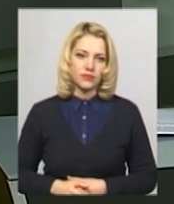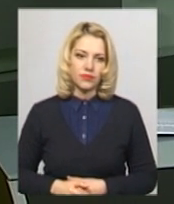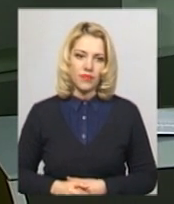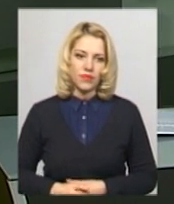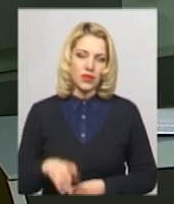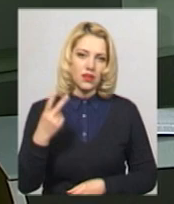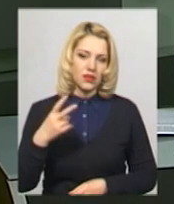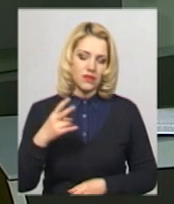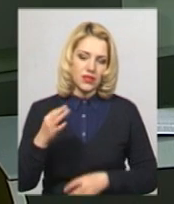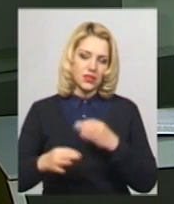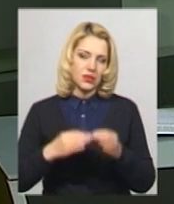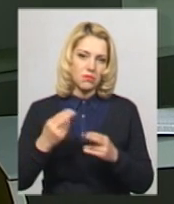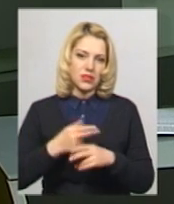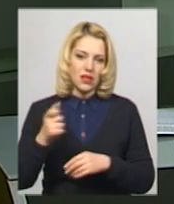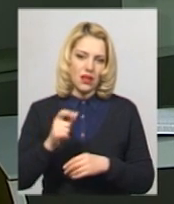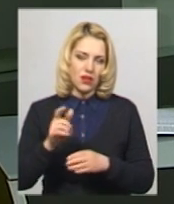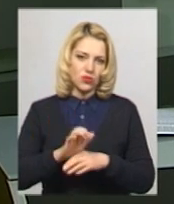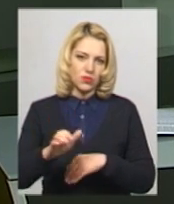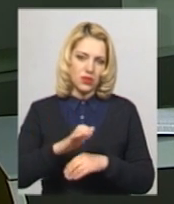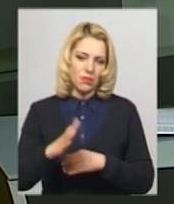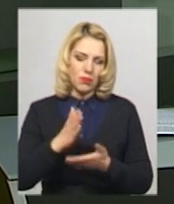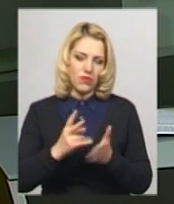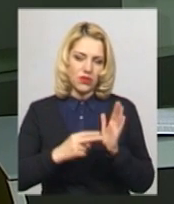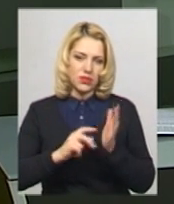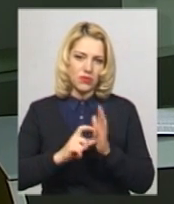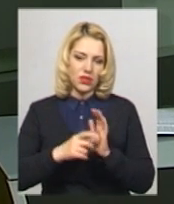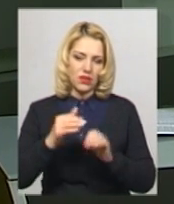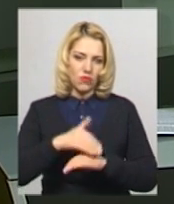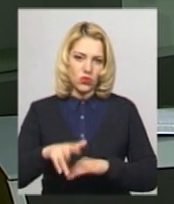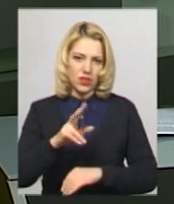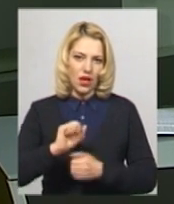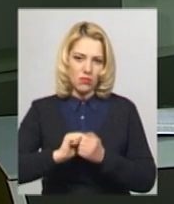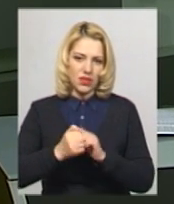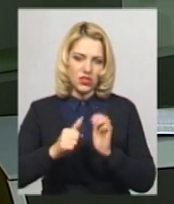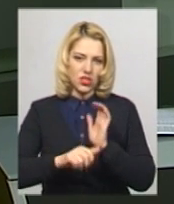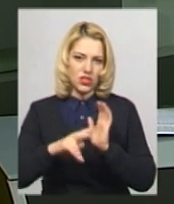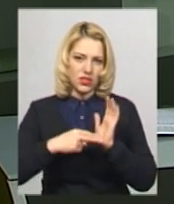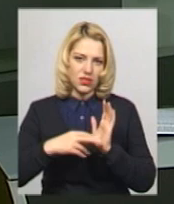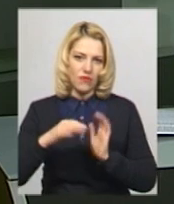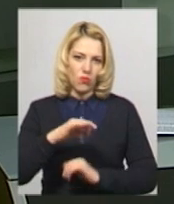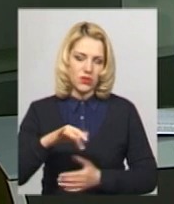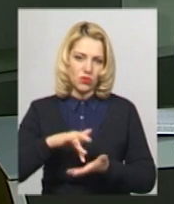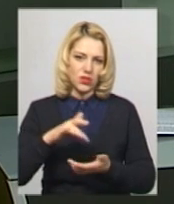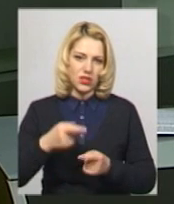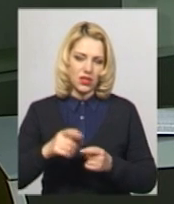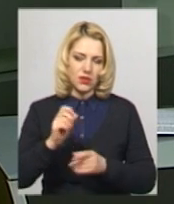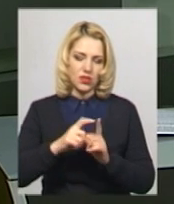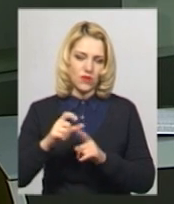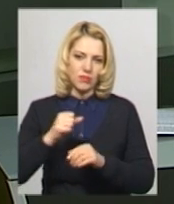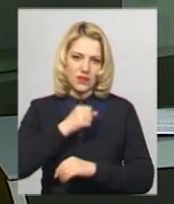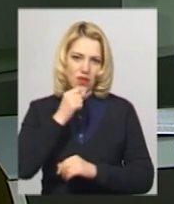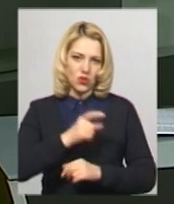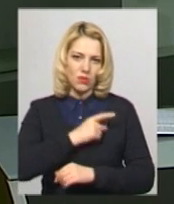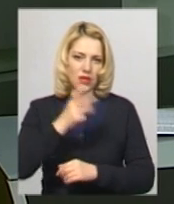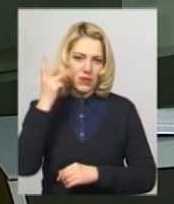20 діб без газопостачання перебували сім квартир на вулиці Кам'янецькій, 67 в обласному центрі. За словами старшого майстра